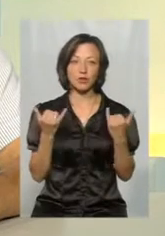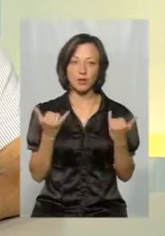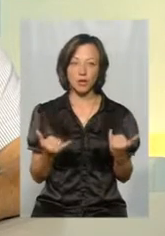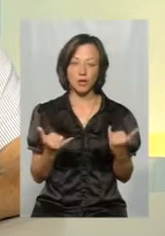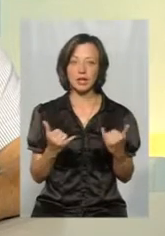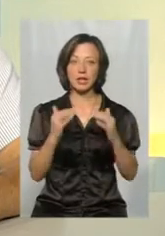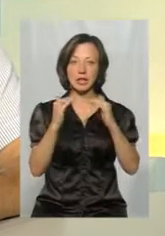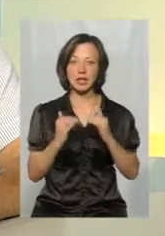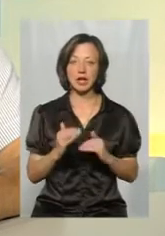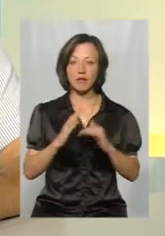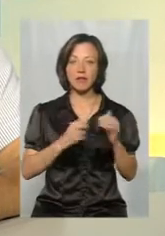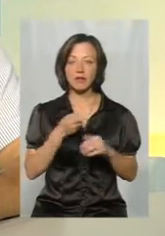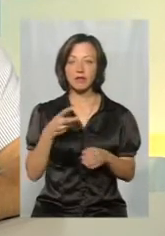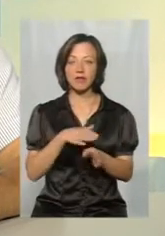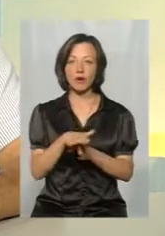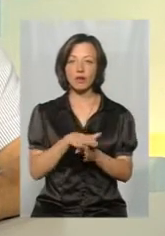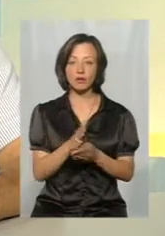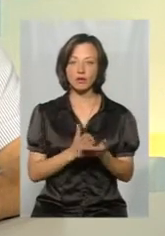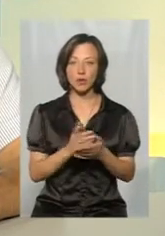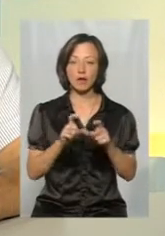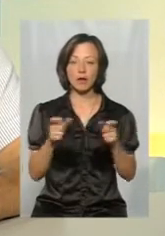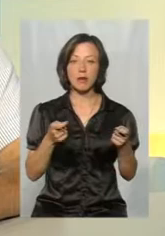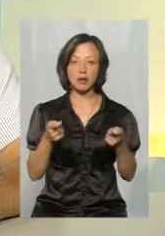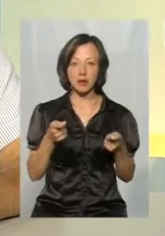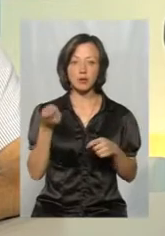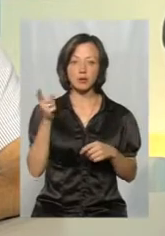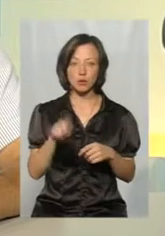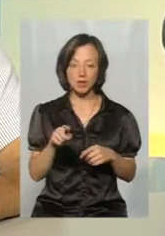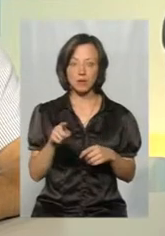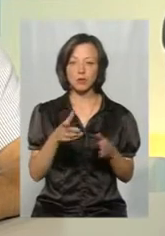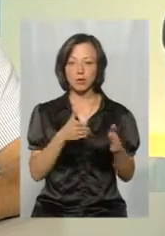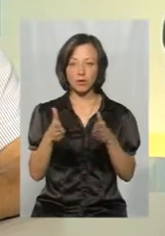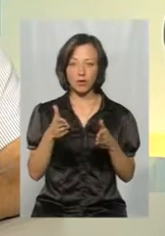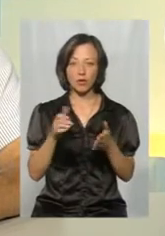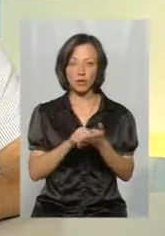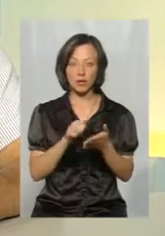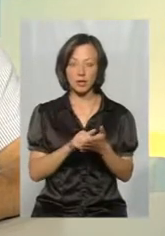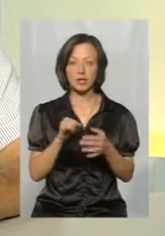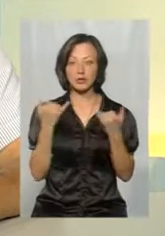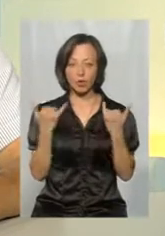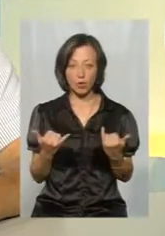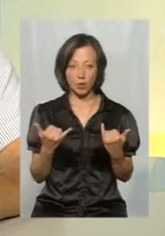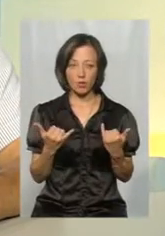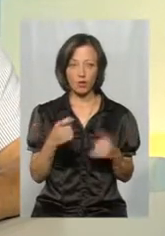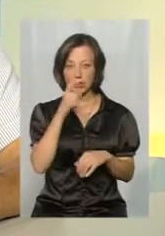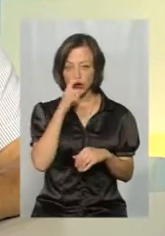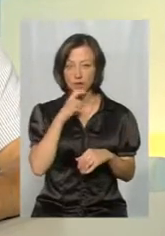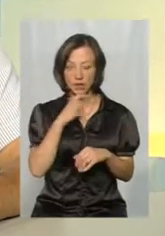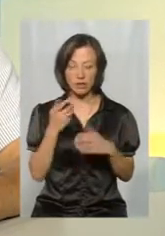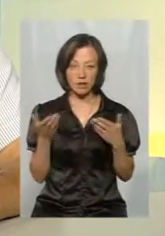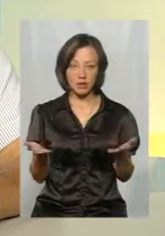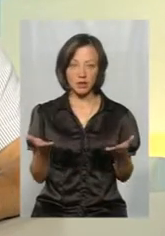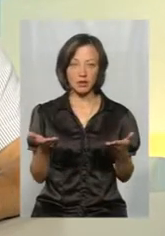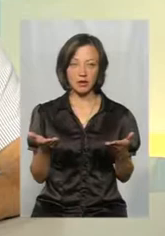низька кваліфікація виконавства і служби, департаменту, і тоді, які підготовлені, зуміли переконати, і сьогодні не зрозуміли, тому що